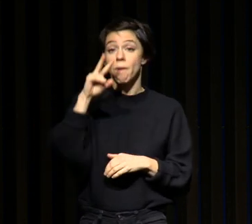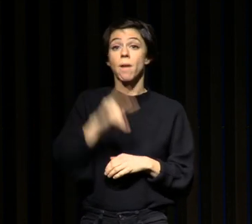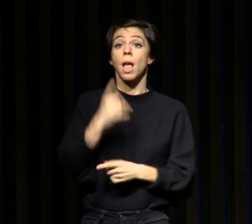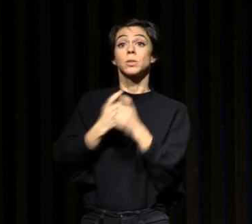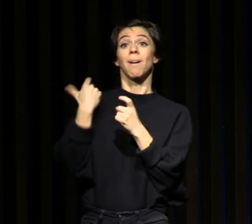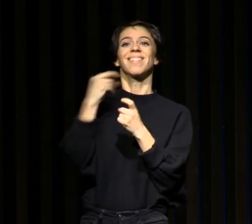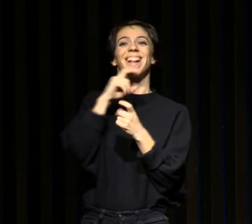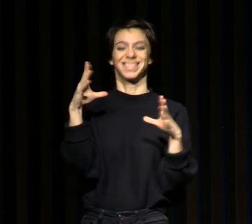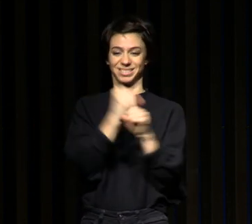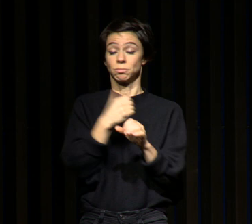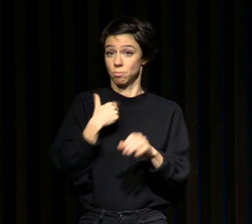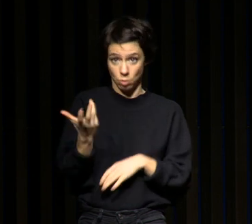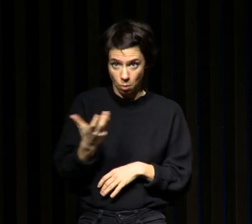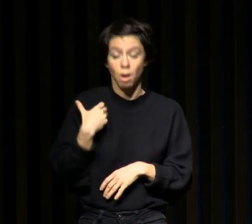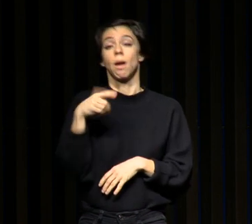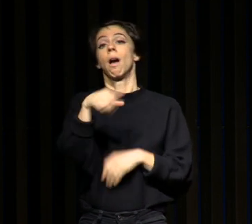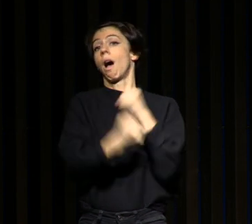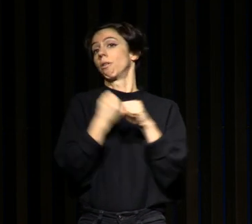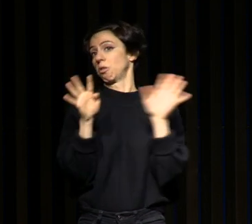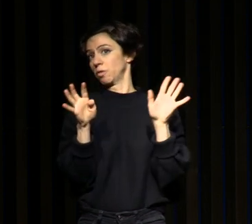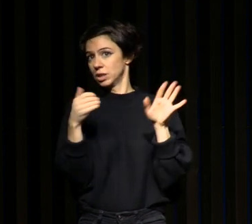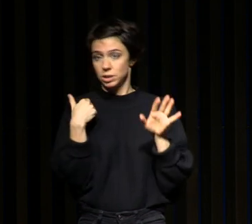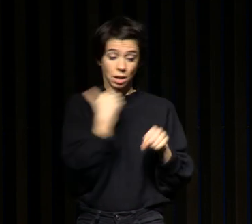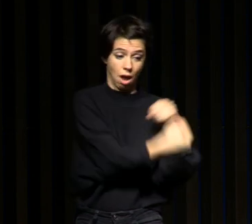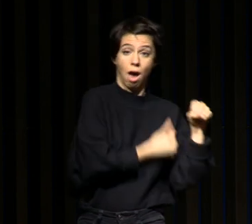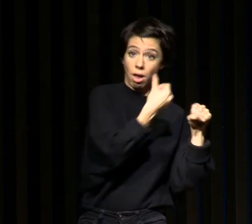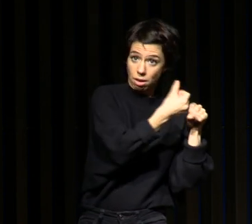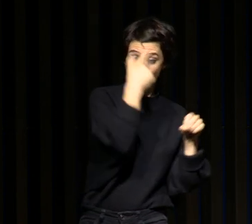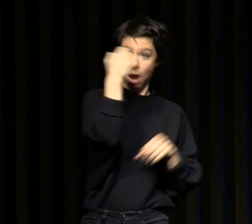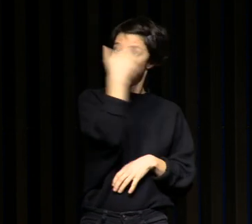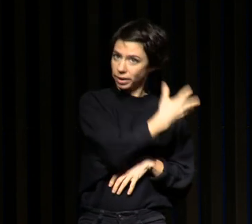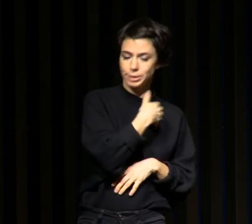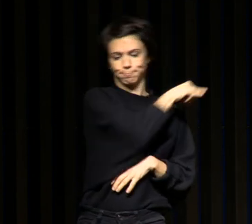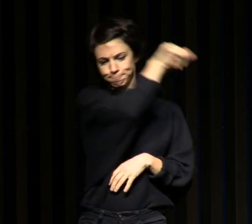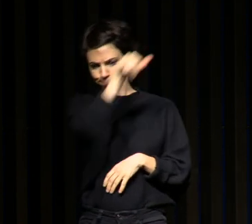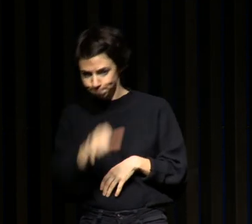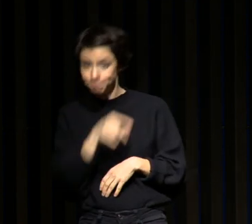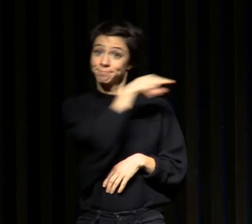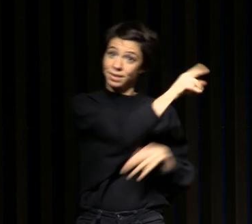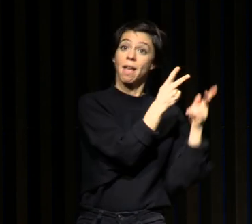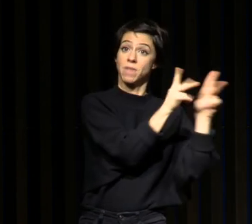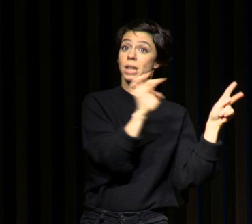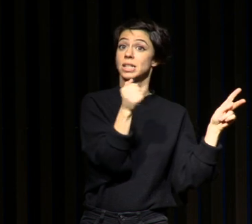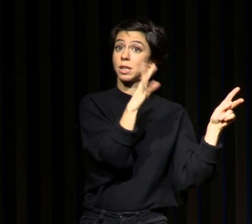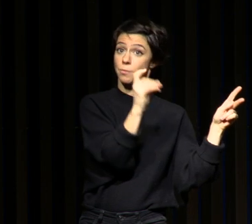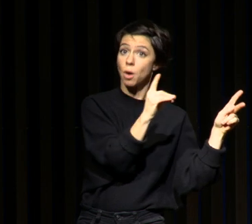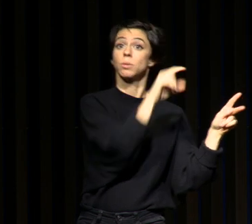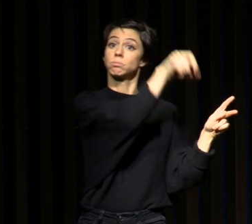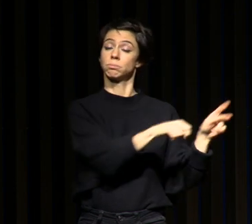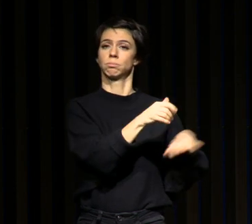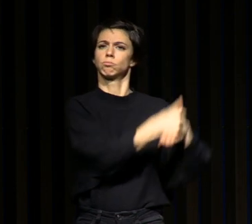90, je rentrais des États-Unis, où j'avais passé une année à Stanford pour travailler avec le professeur Guilleminot. Et